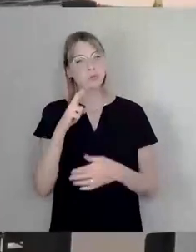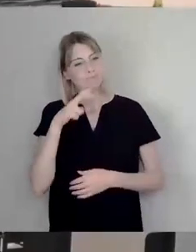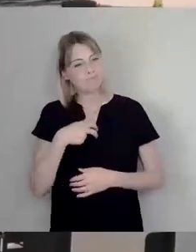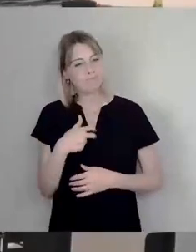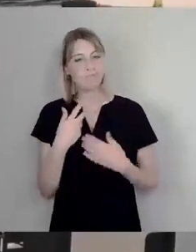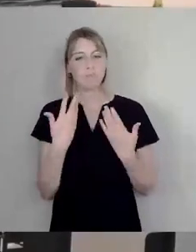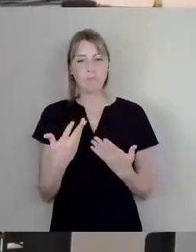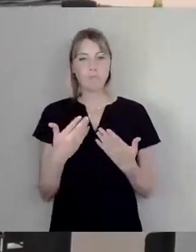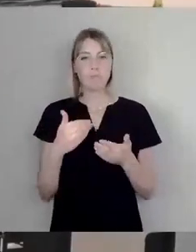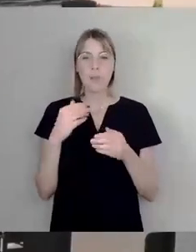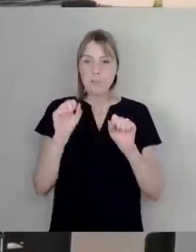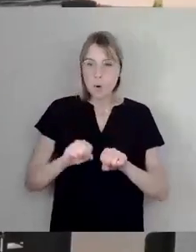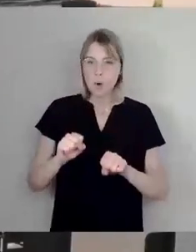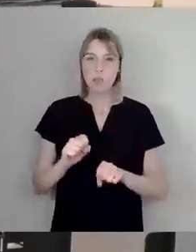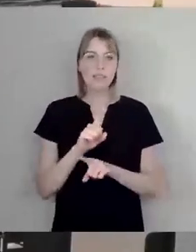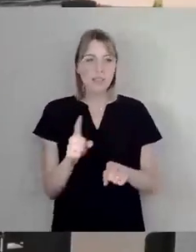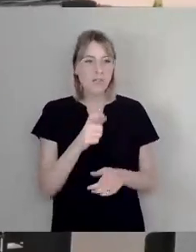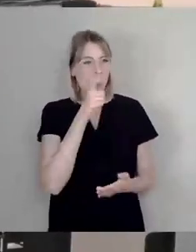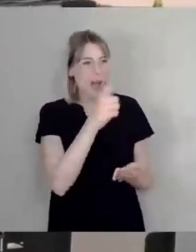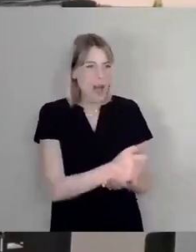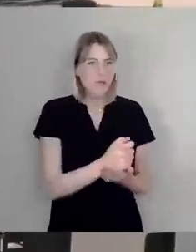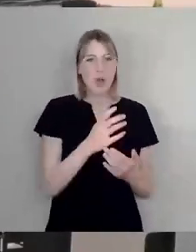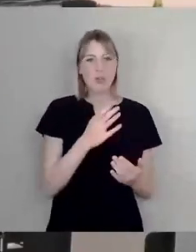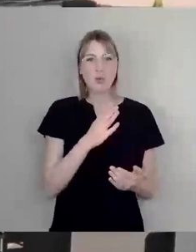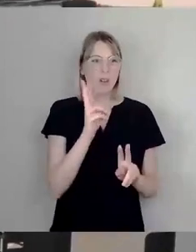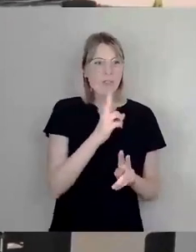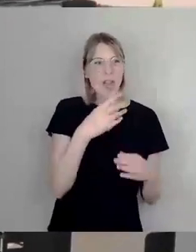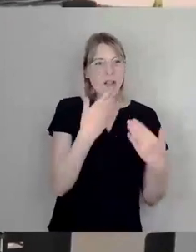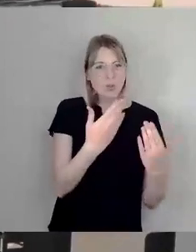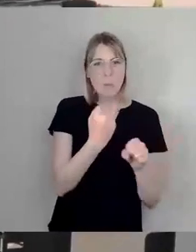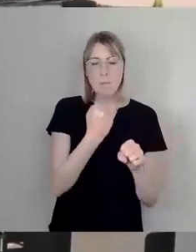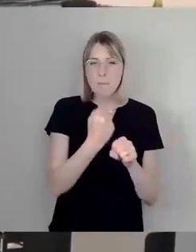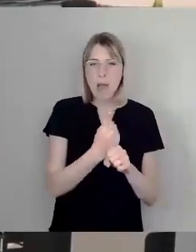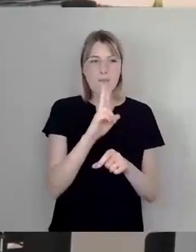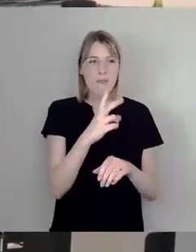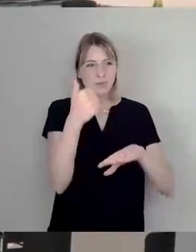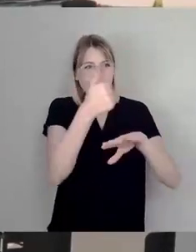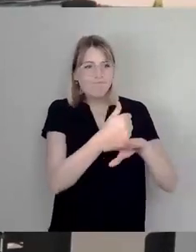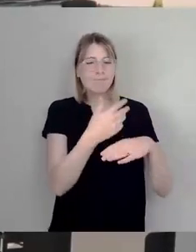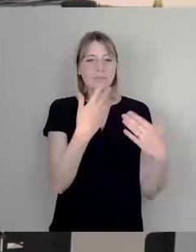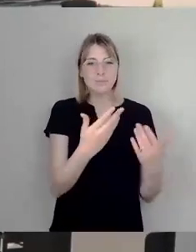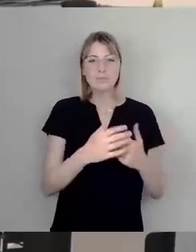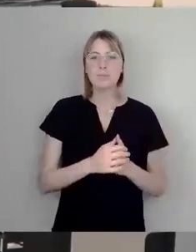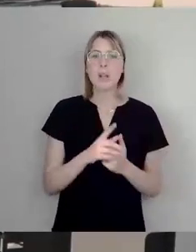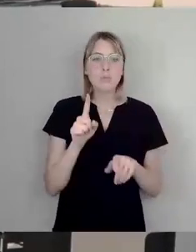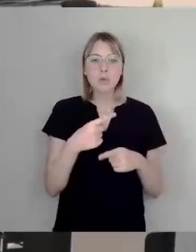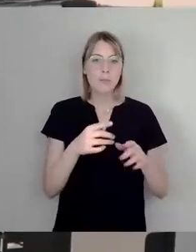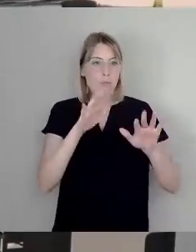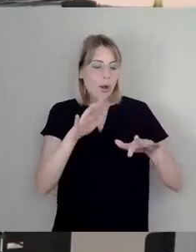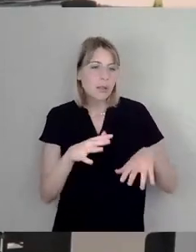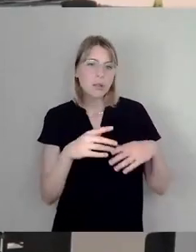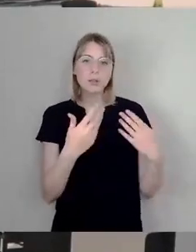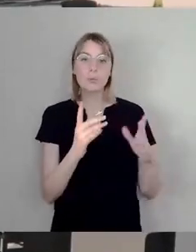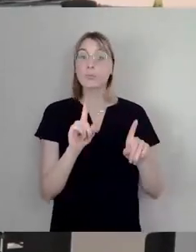Zuständigkeits-Bürokratie-Ding abzustellen. Und ich sage noch mal, warum das eigentlich wichtig ist. Die BRN